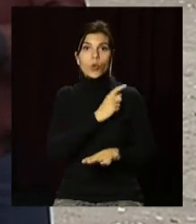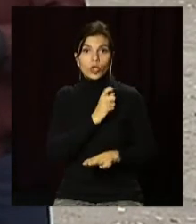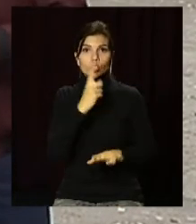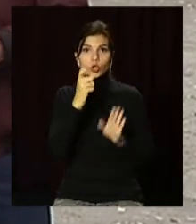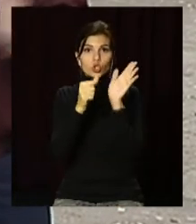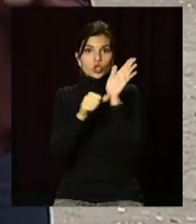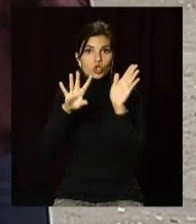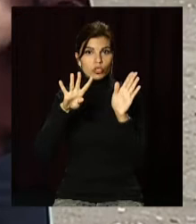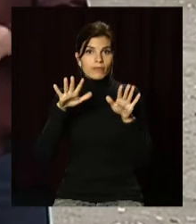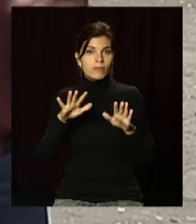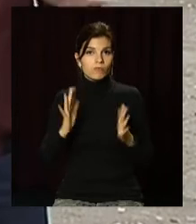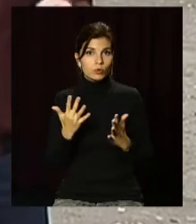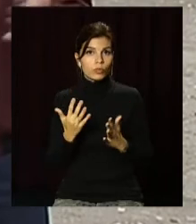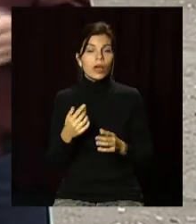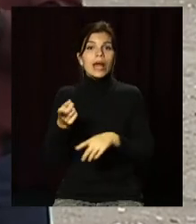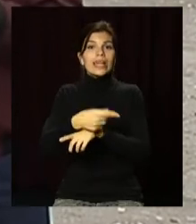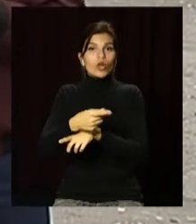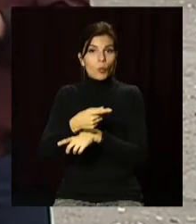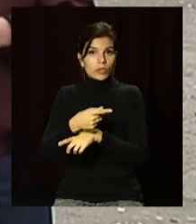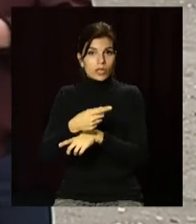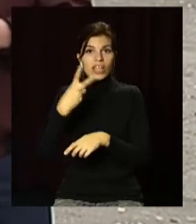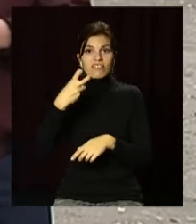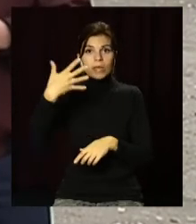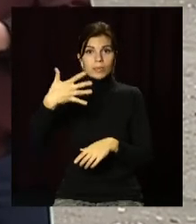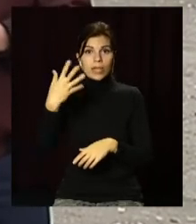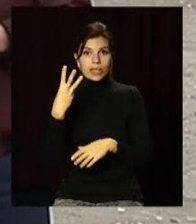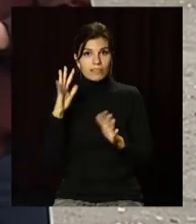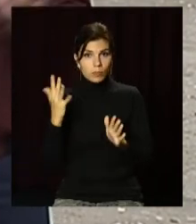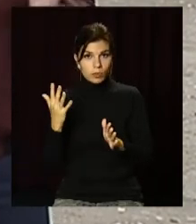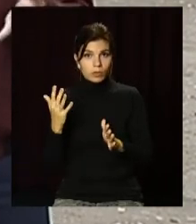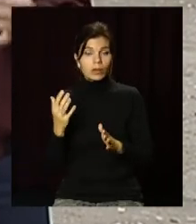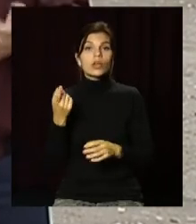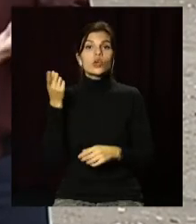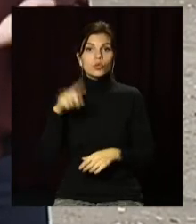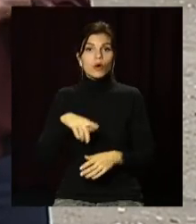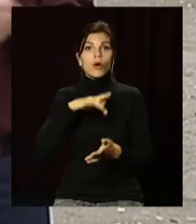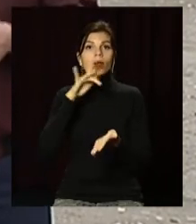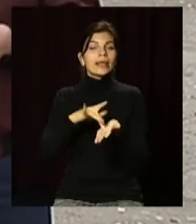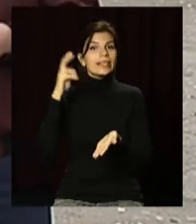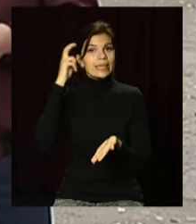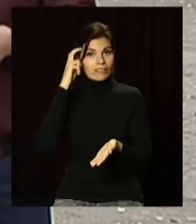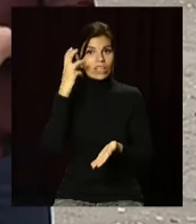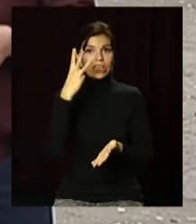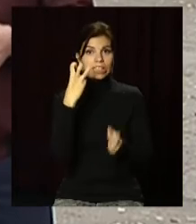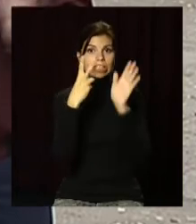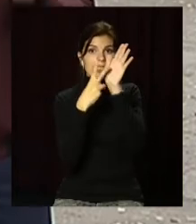164 випадки. Тернопільська область – 253 випадки та місто Київ –